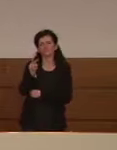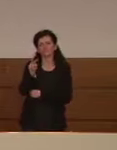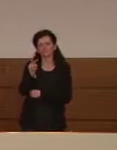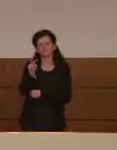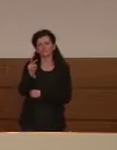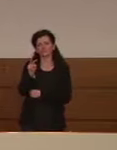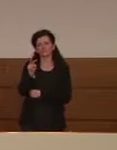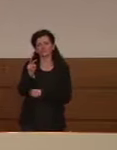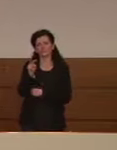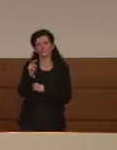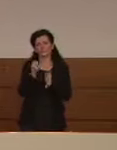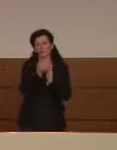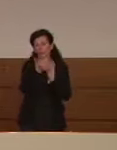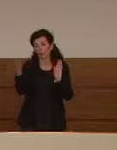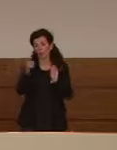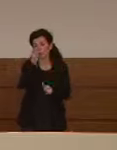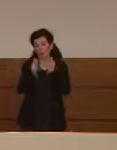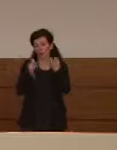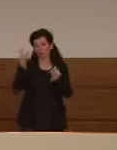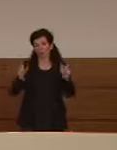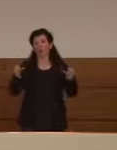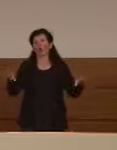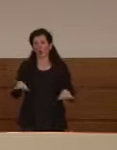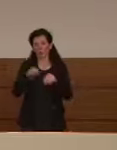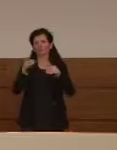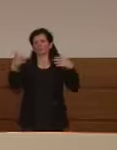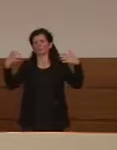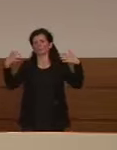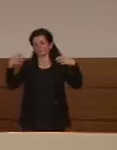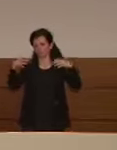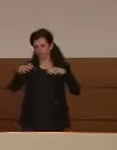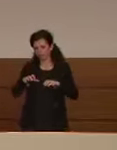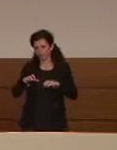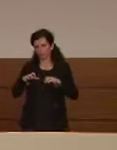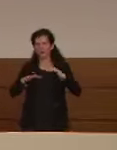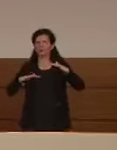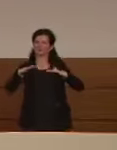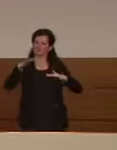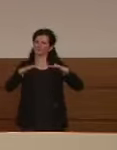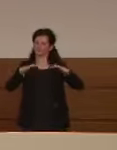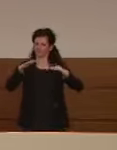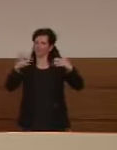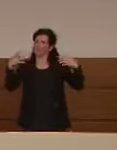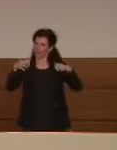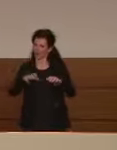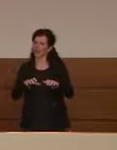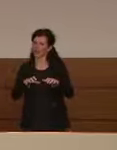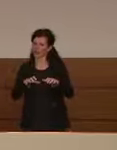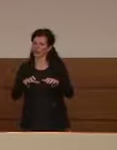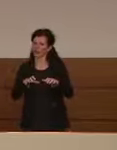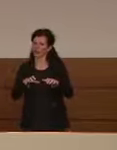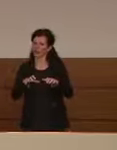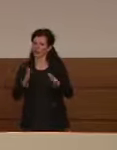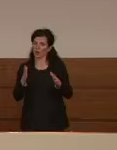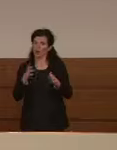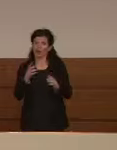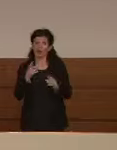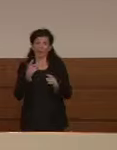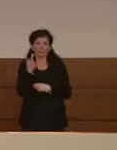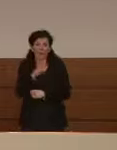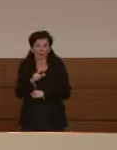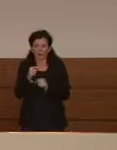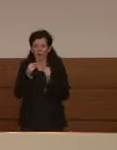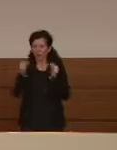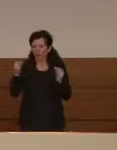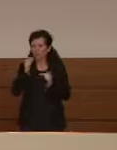diminuzione nel numero di casi o quantomeno stabilizzazione a livelli più bassi nonostante si stiano effettivamente facendo più tamponi uno